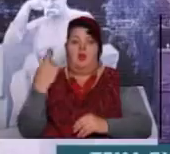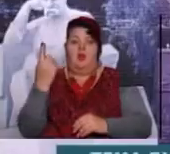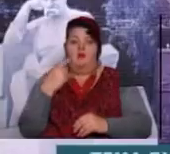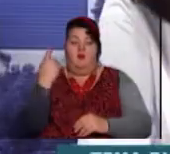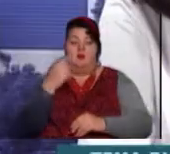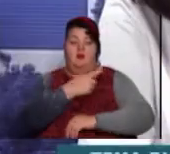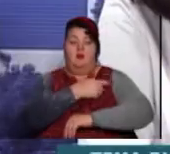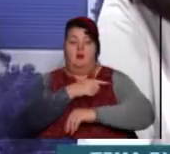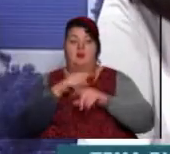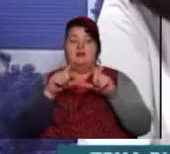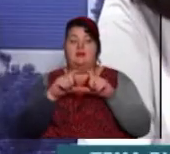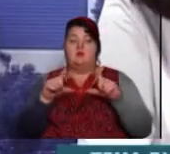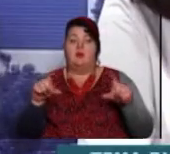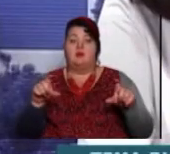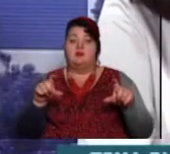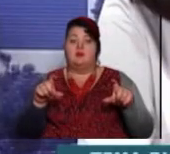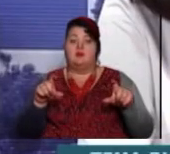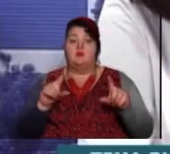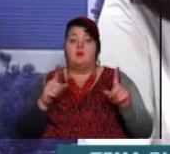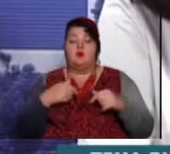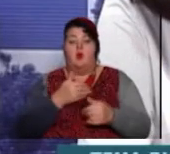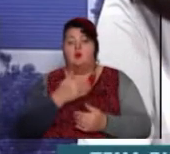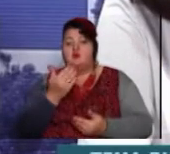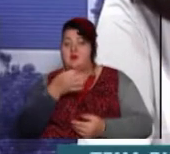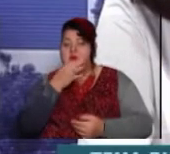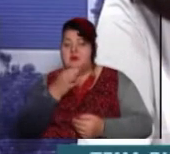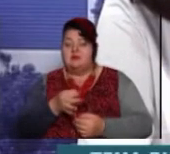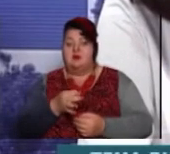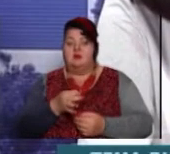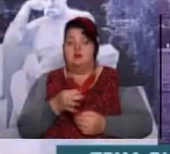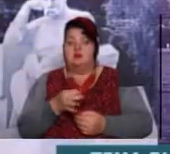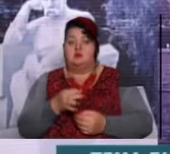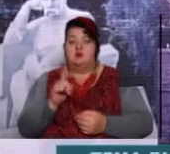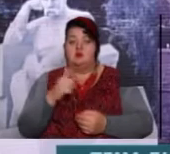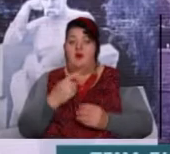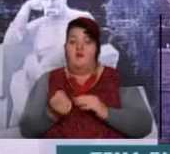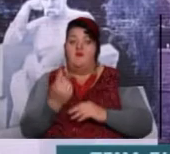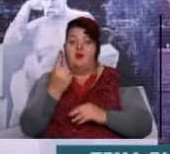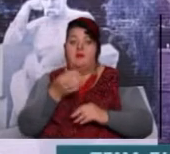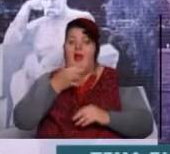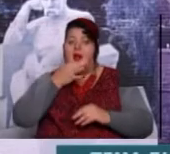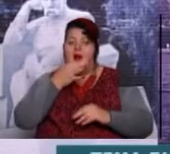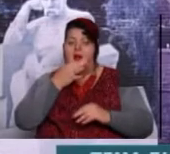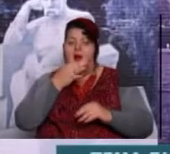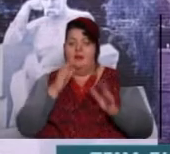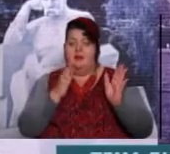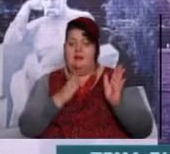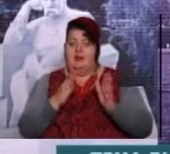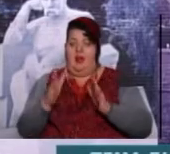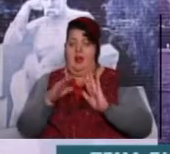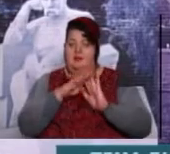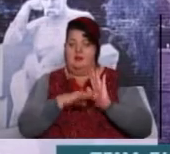онкодиспансері. що я хочу сказати, що виявила на ранній стадії і тому